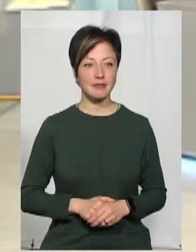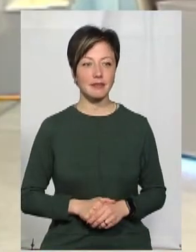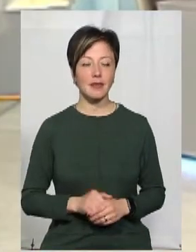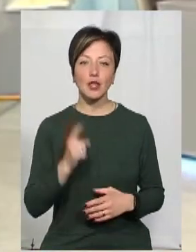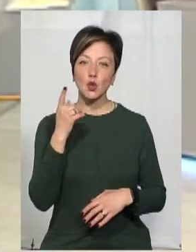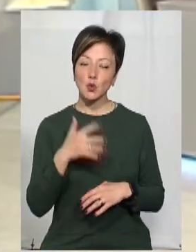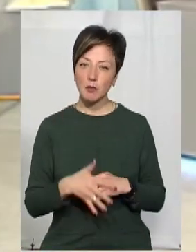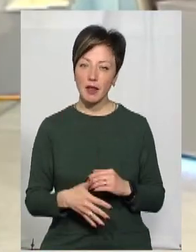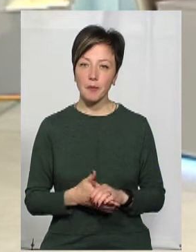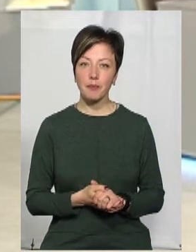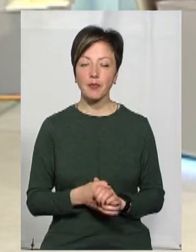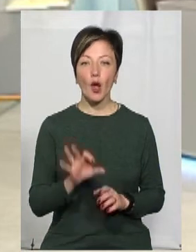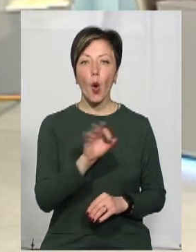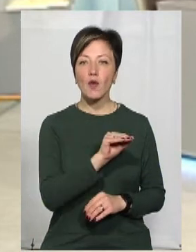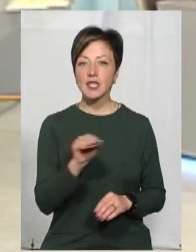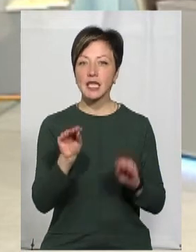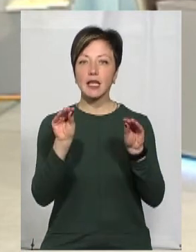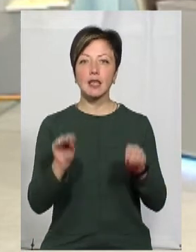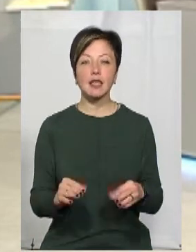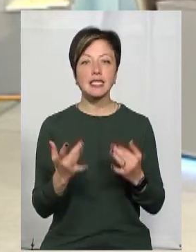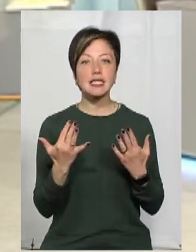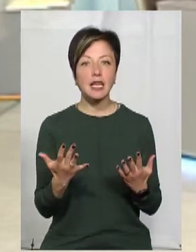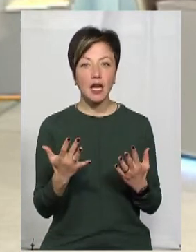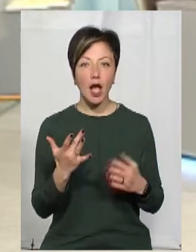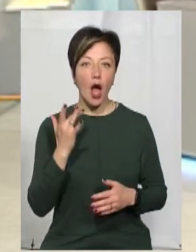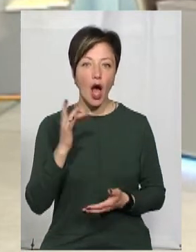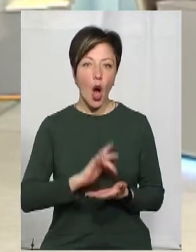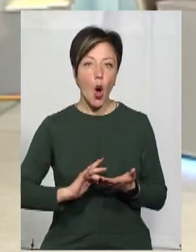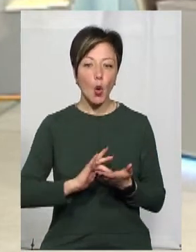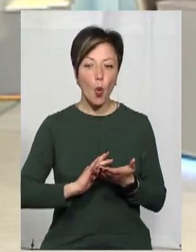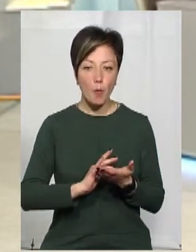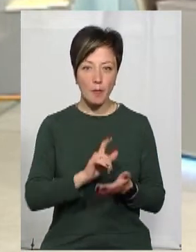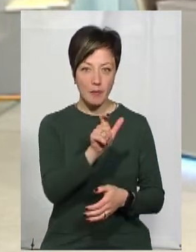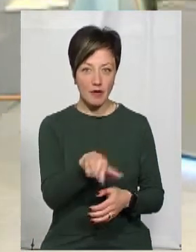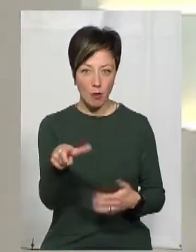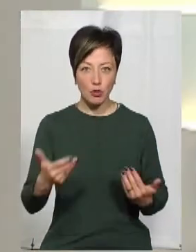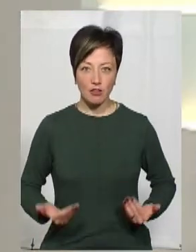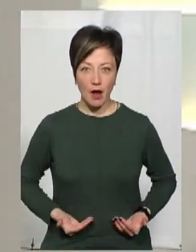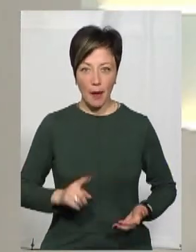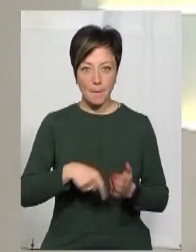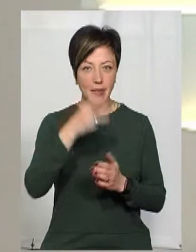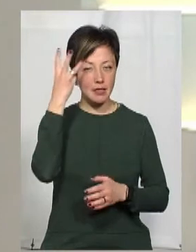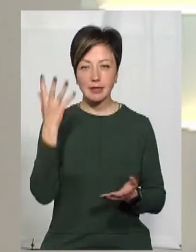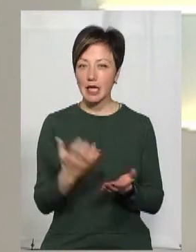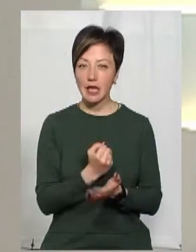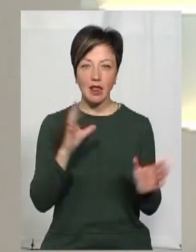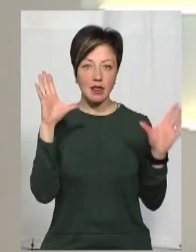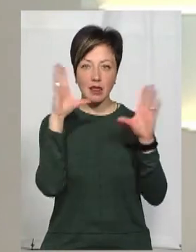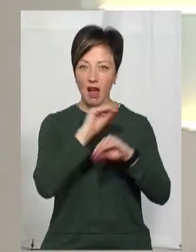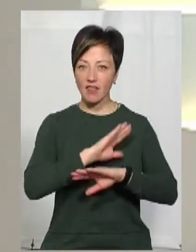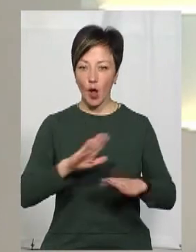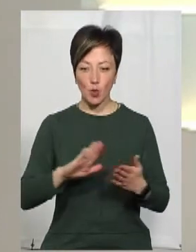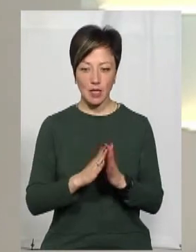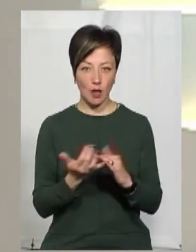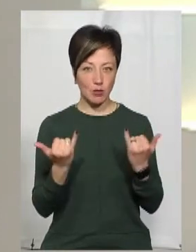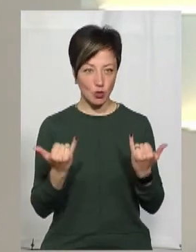Зрозуміло. У офіційних даних про те, скільки ромів проживає нині у Хмельницькому, знайти не вдалося. Маю на увазі